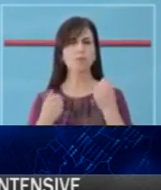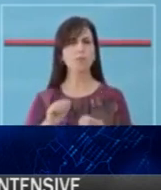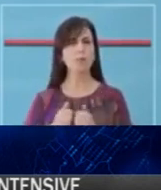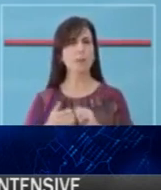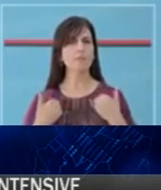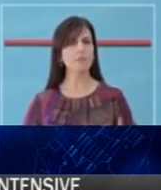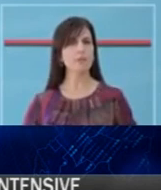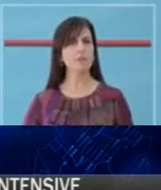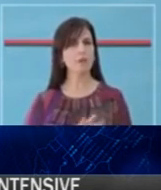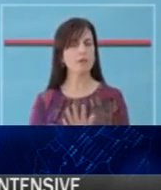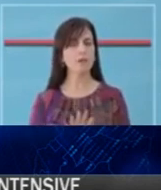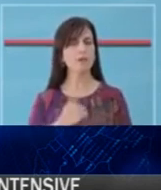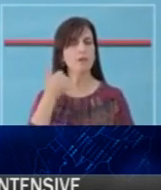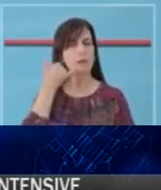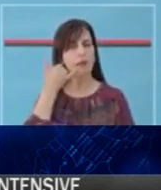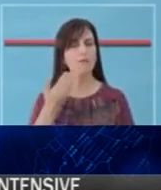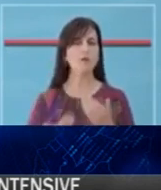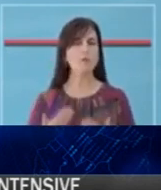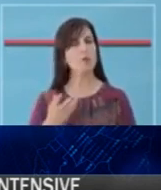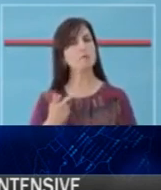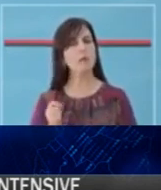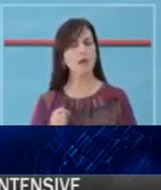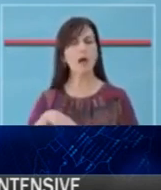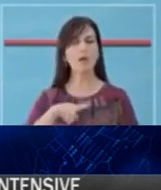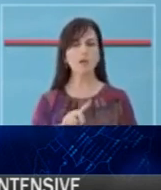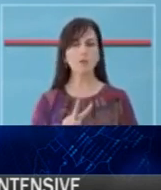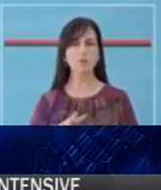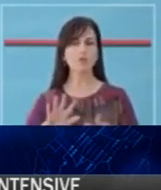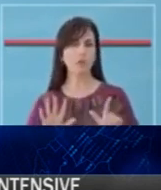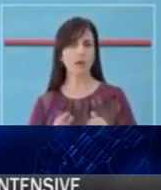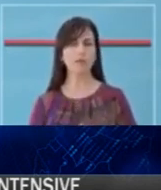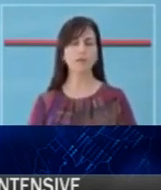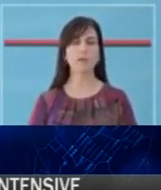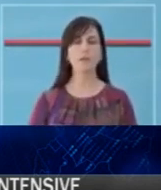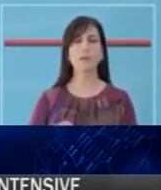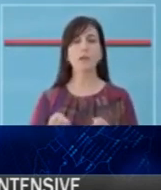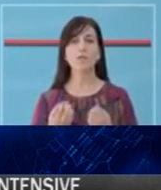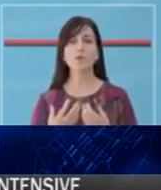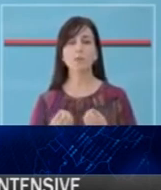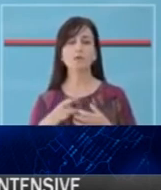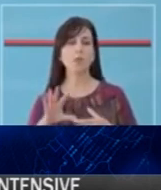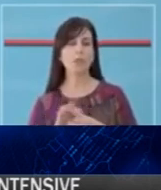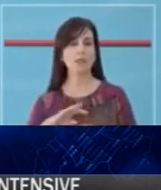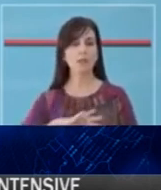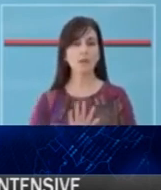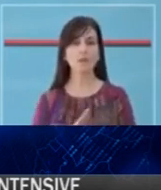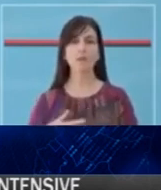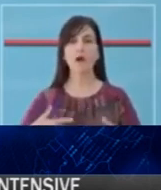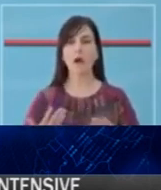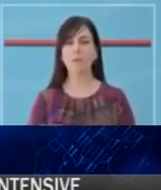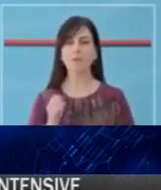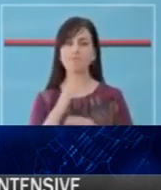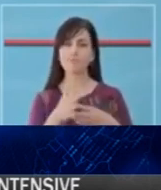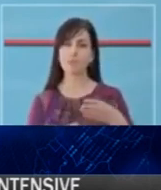telefononi në numrin unik të urgjensës komptare 127. Për informacion në lidhje me COVID-19 dhe këshilim